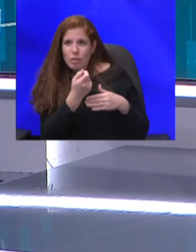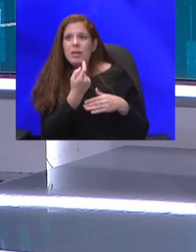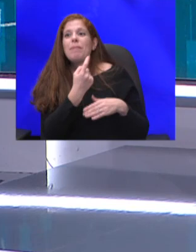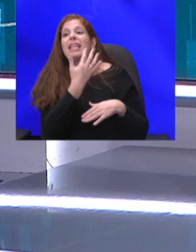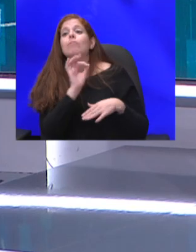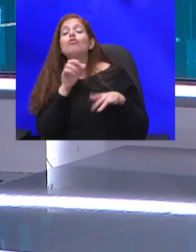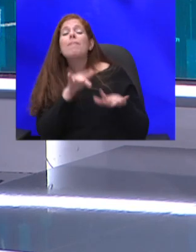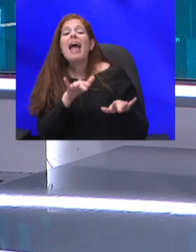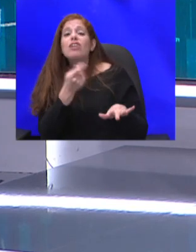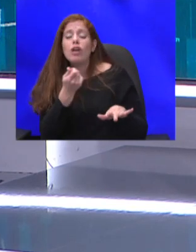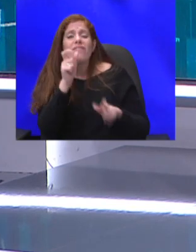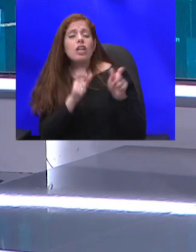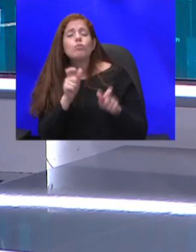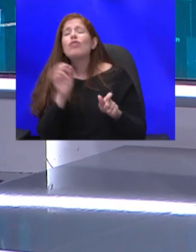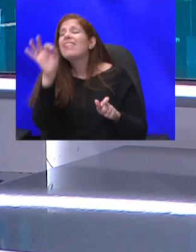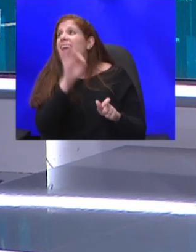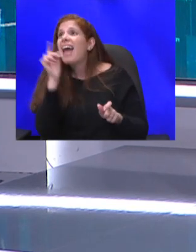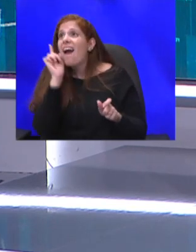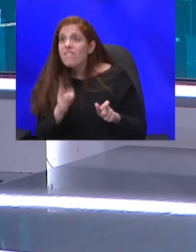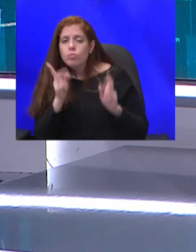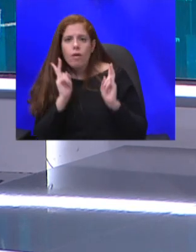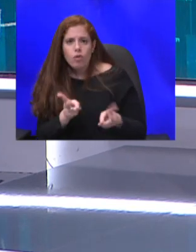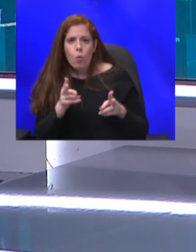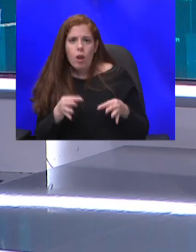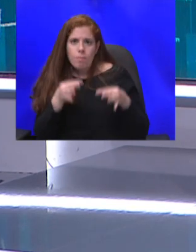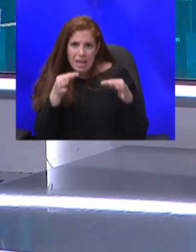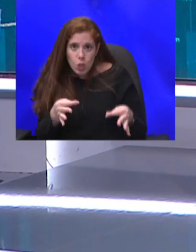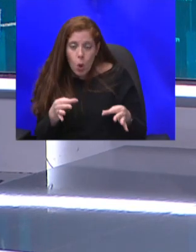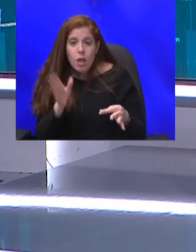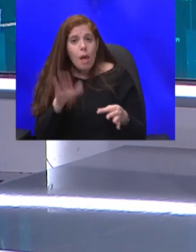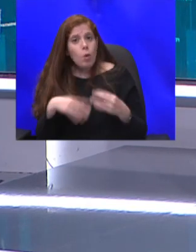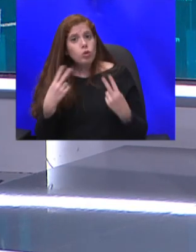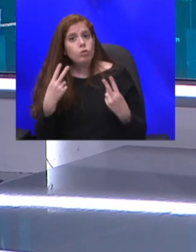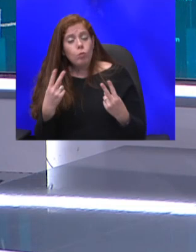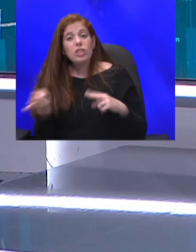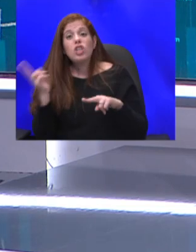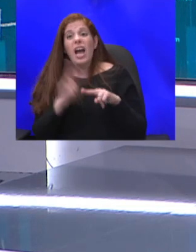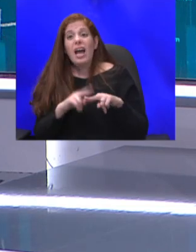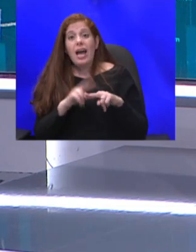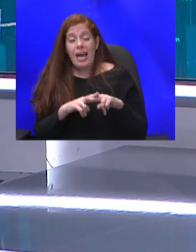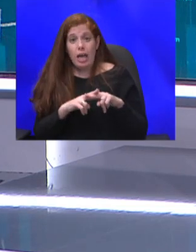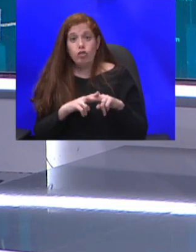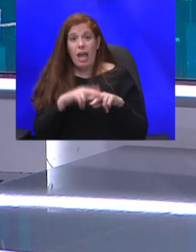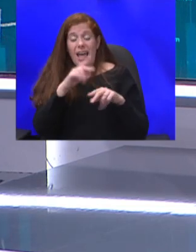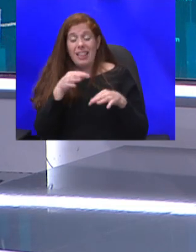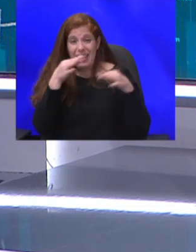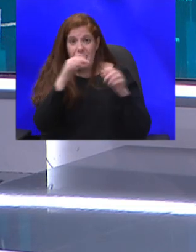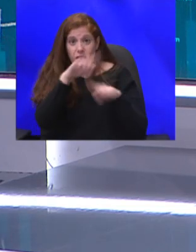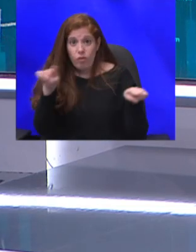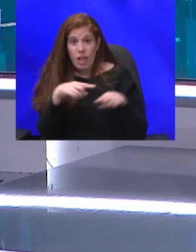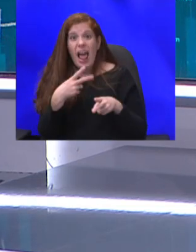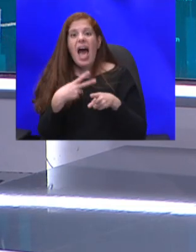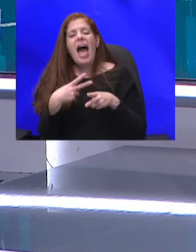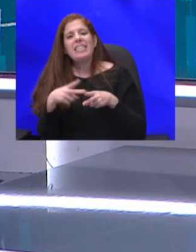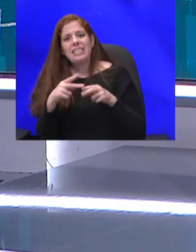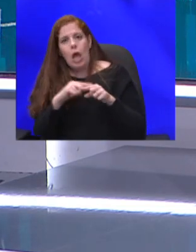חייבים שיאפשרו להם דחייה כלשהי למרות שהמשמעות היא שאחרי שתבוטה לדחייה הזו, ההחזר החודשי יהיה יותר גבוה, פשוט